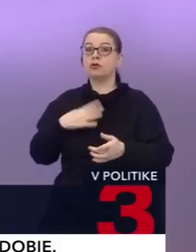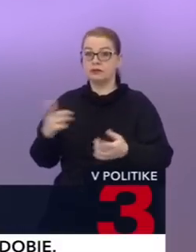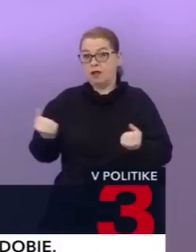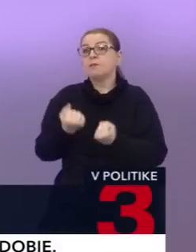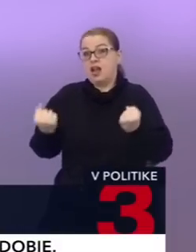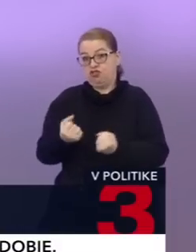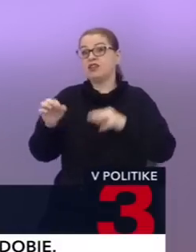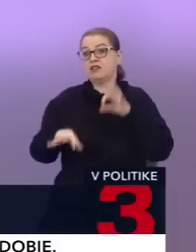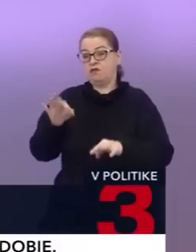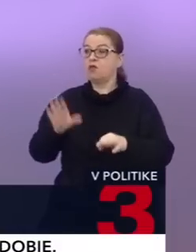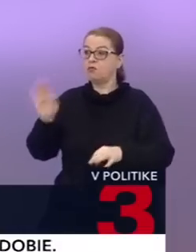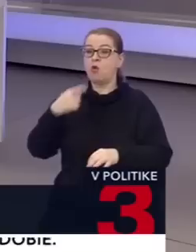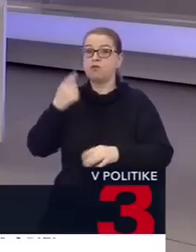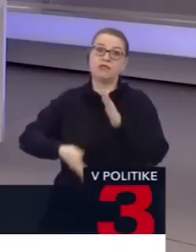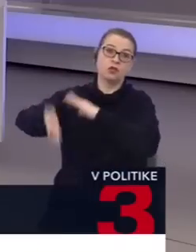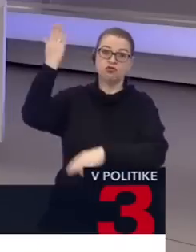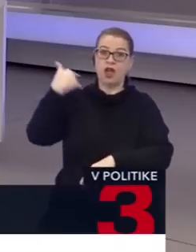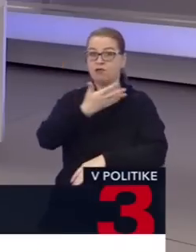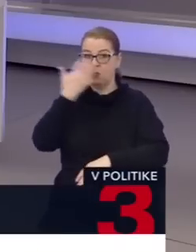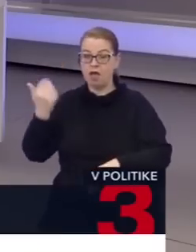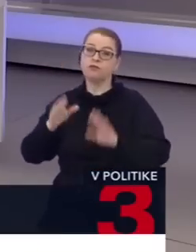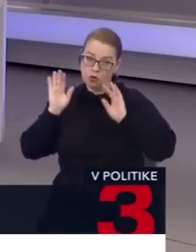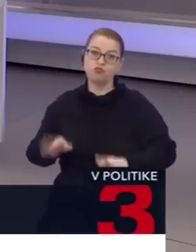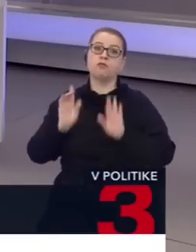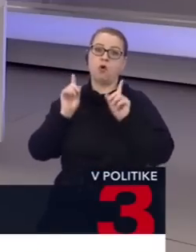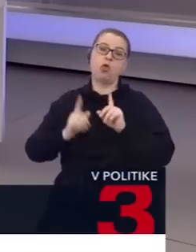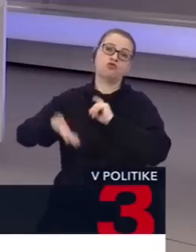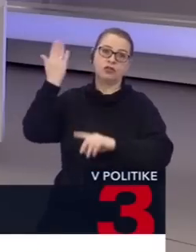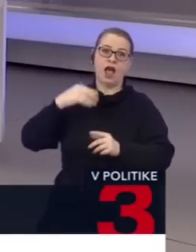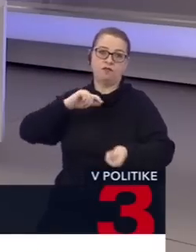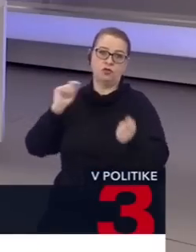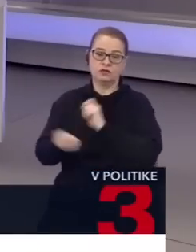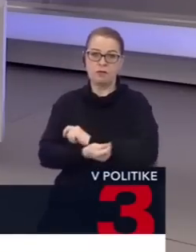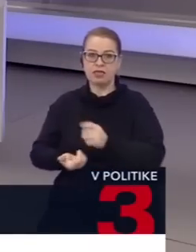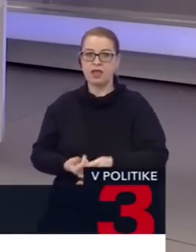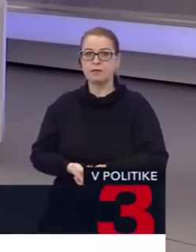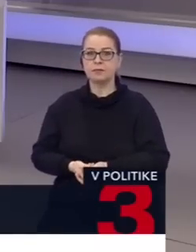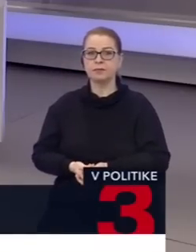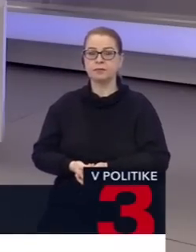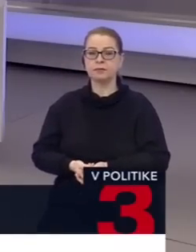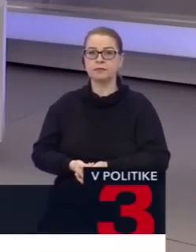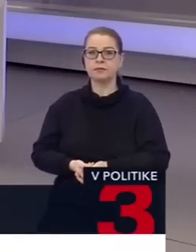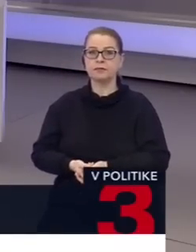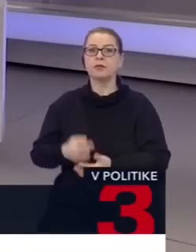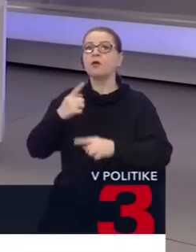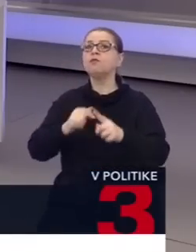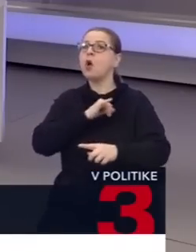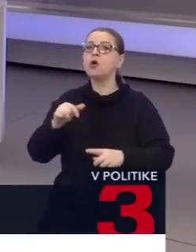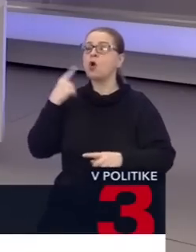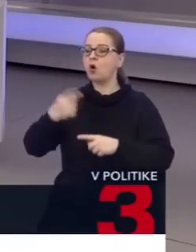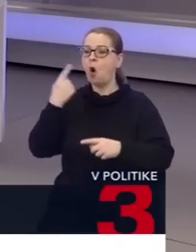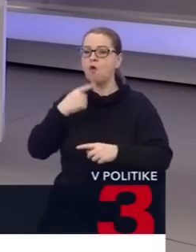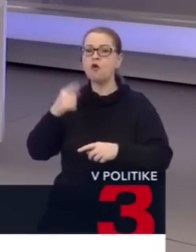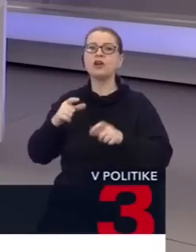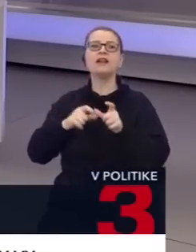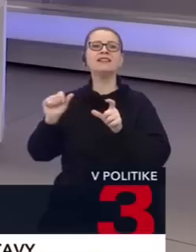voľby. Mohli to povedať už v lete a boli by sme výrazne ďalej, ale celý pôrok tvrdili celému Slovensku, že oni predčasné